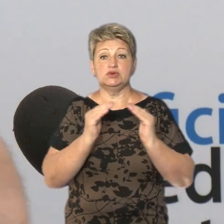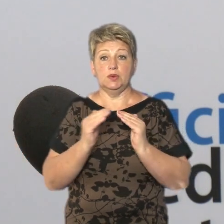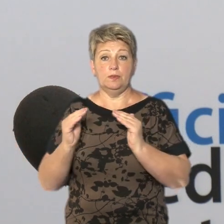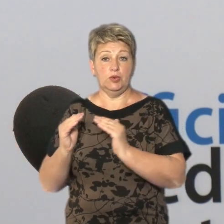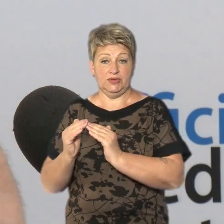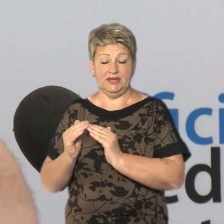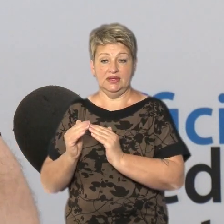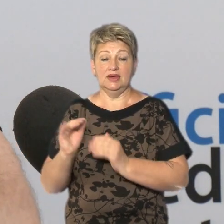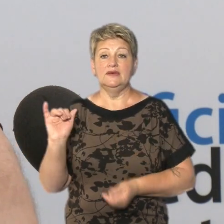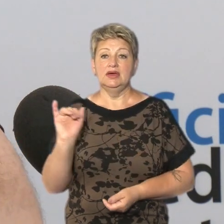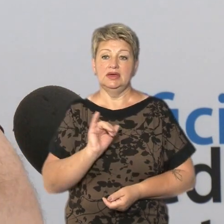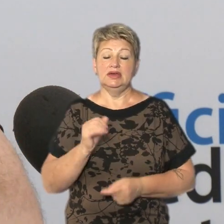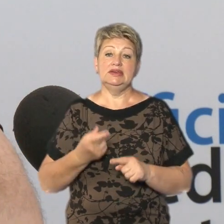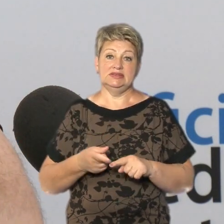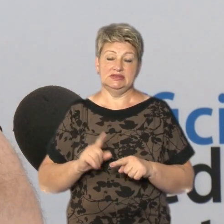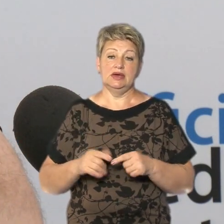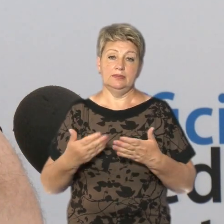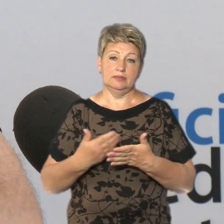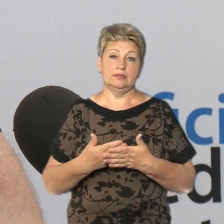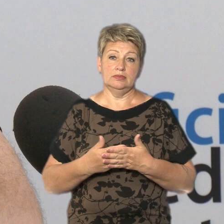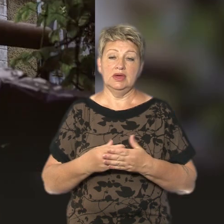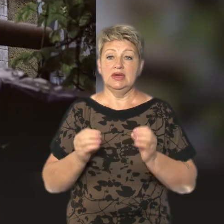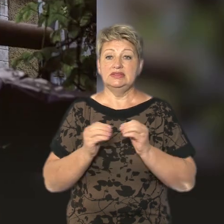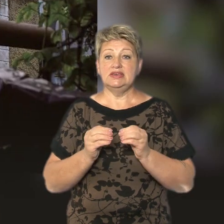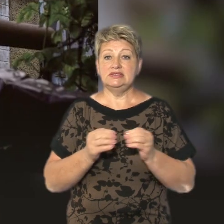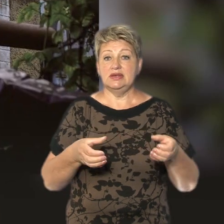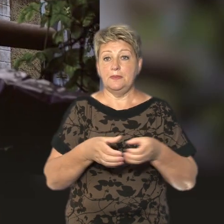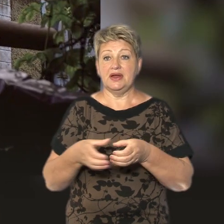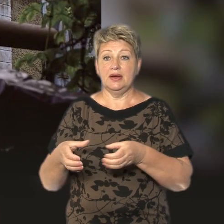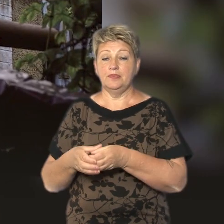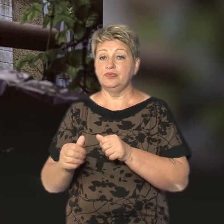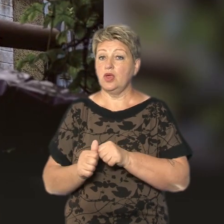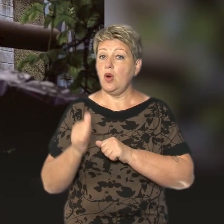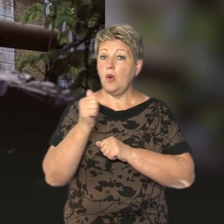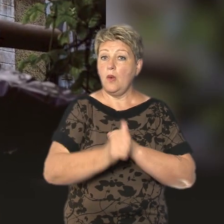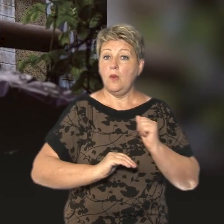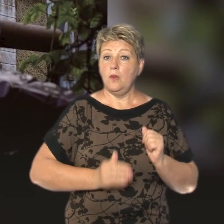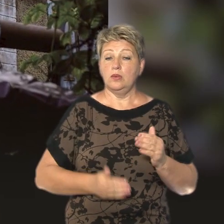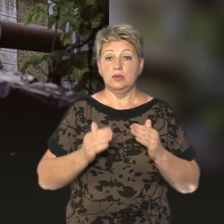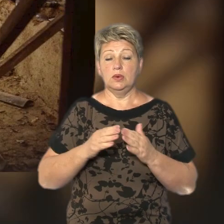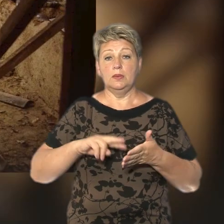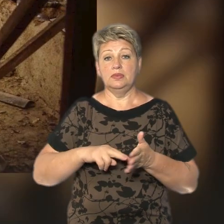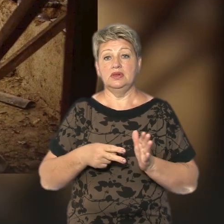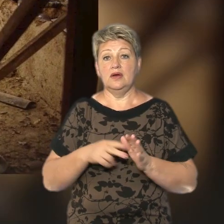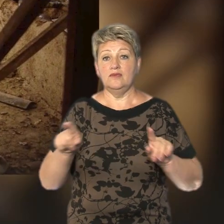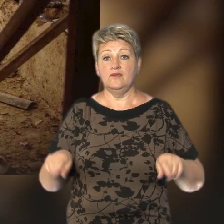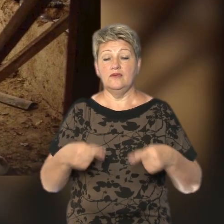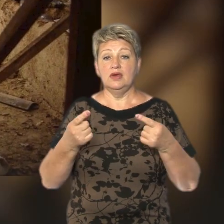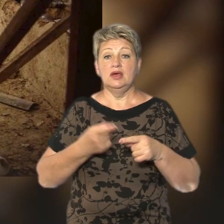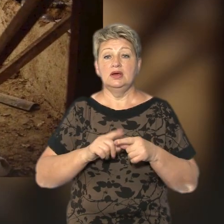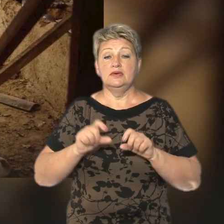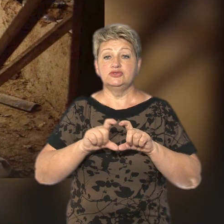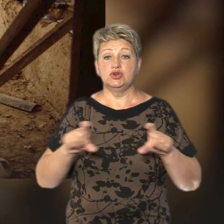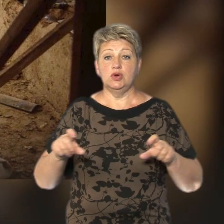і це десь приблизно 10 бригад. Окрім приватних будинків, також планують відбудувати школу у селі